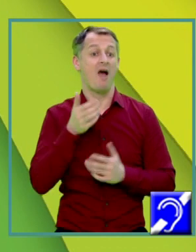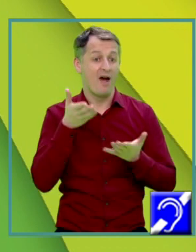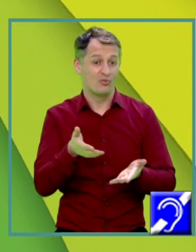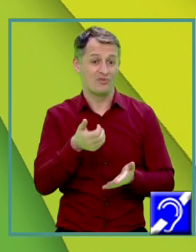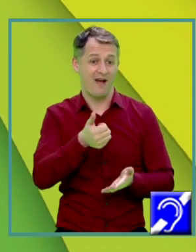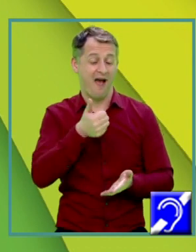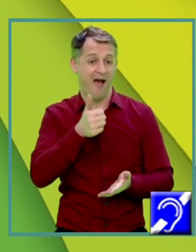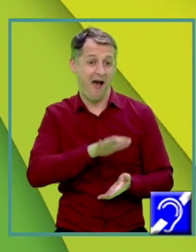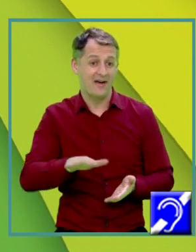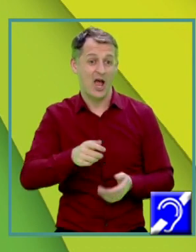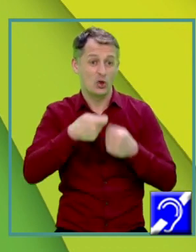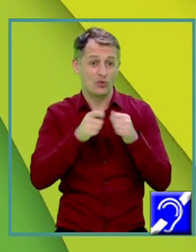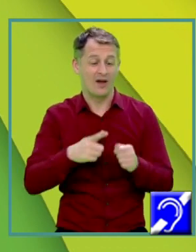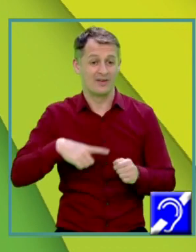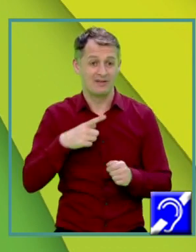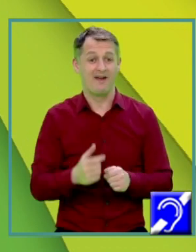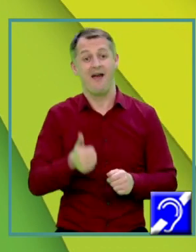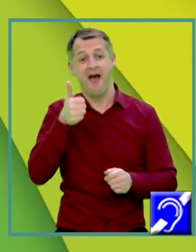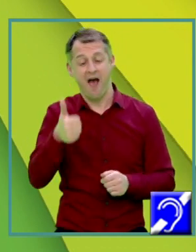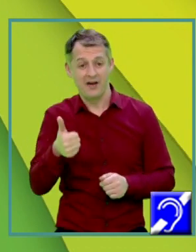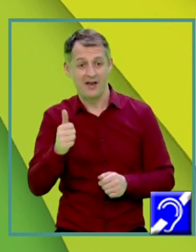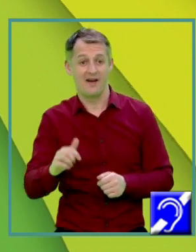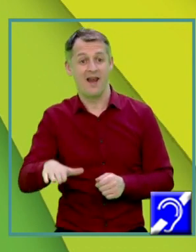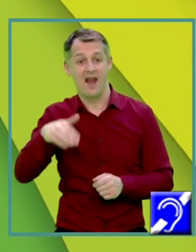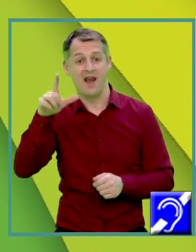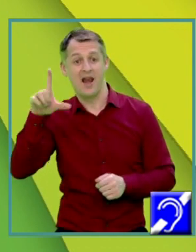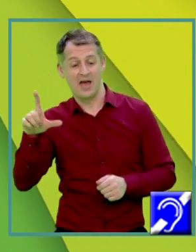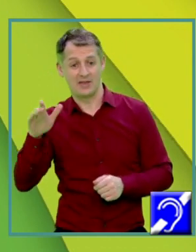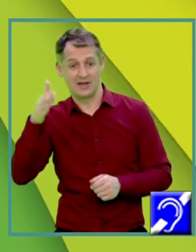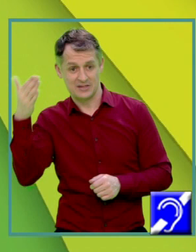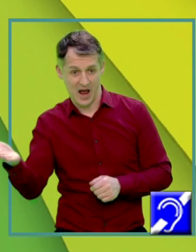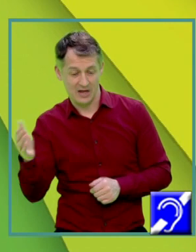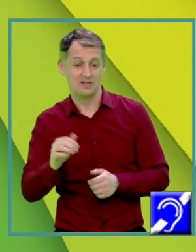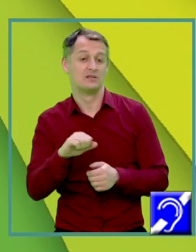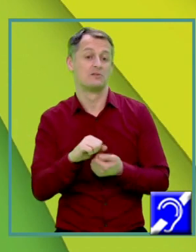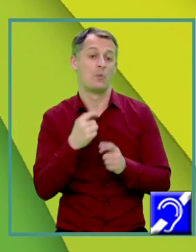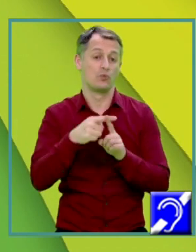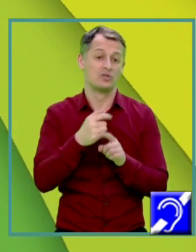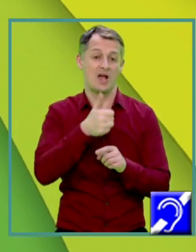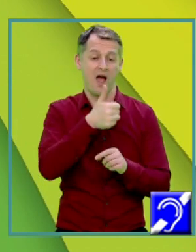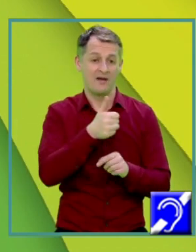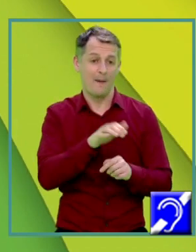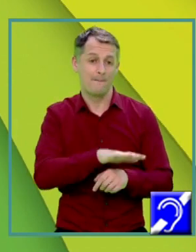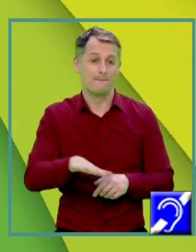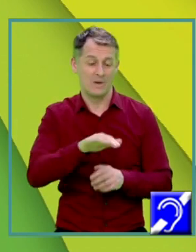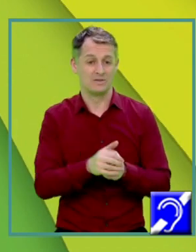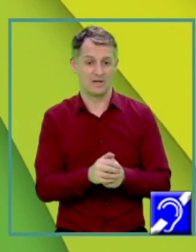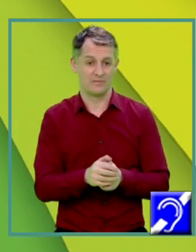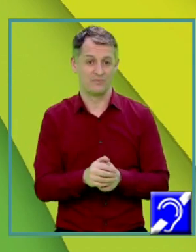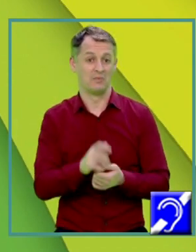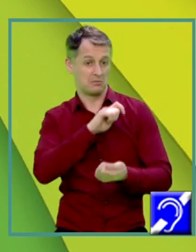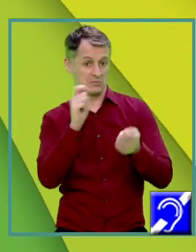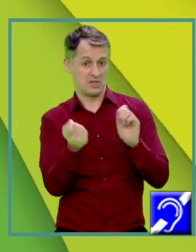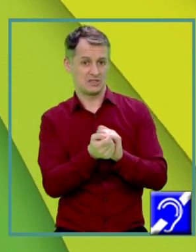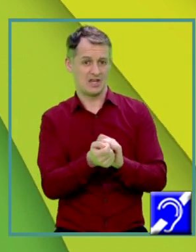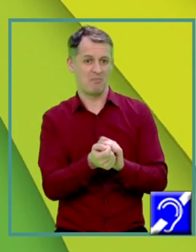egală cu aria laterală plus aria bazei confort definiției, înlocuim aria laterală